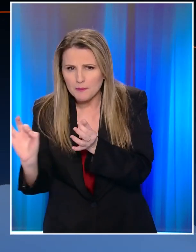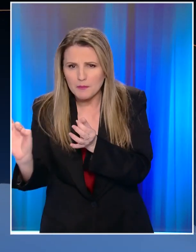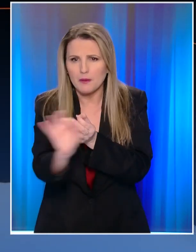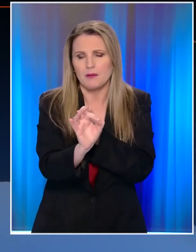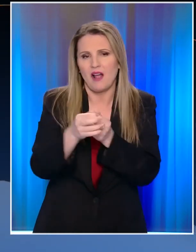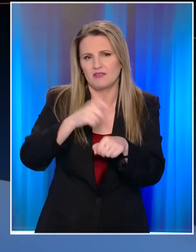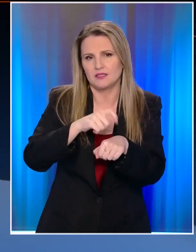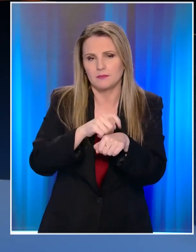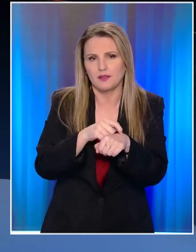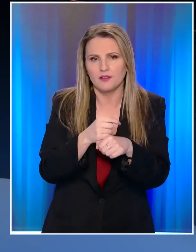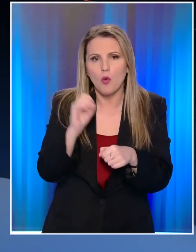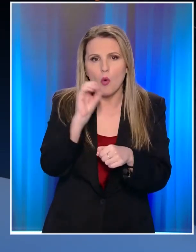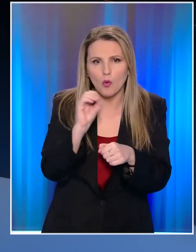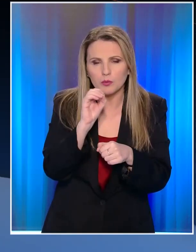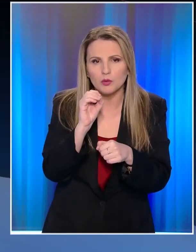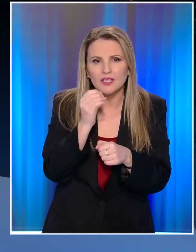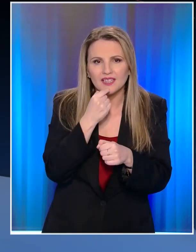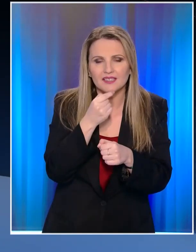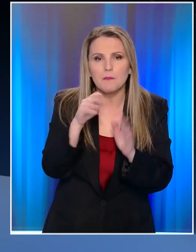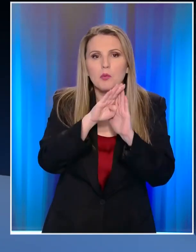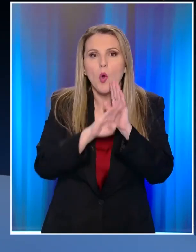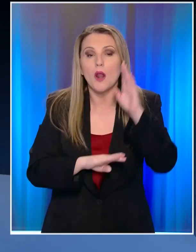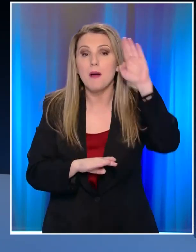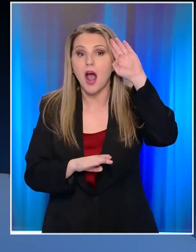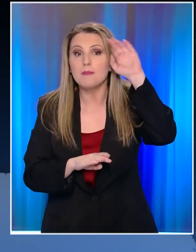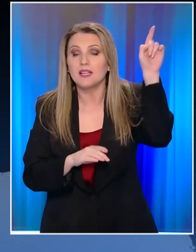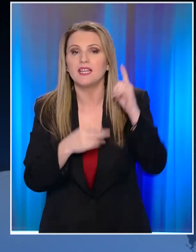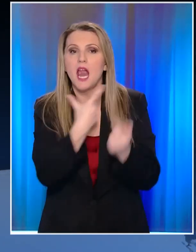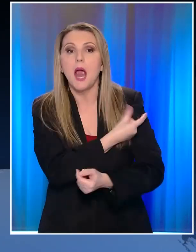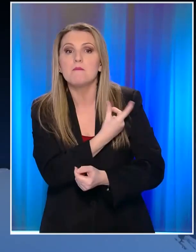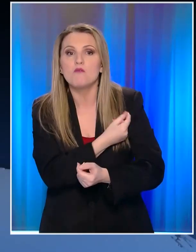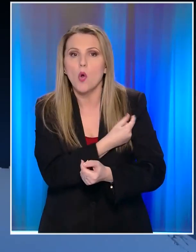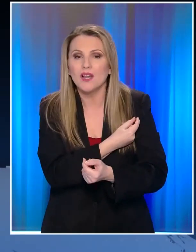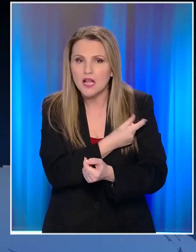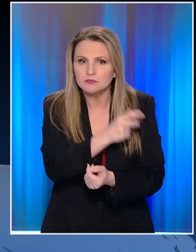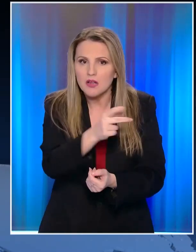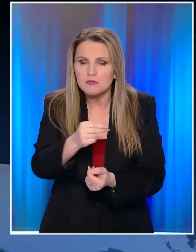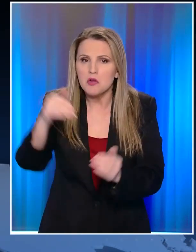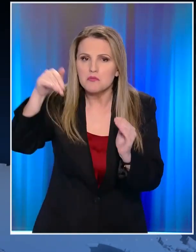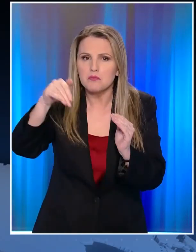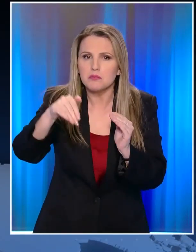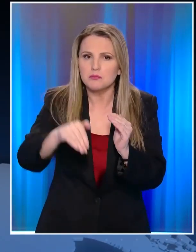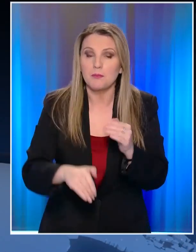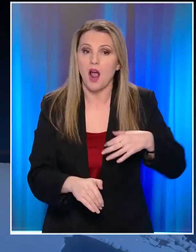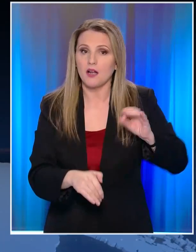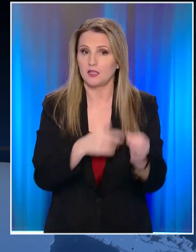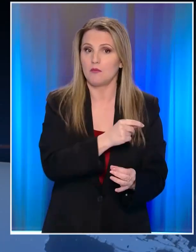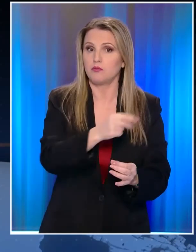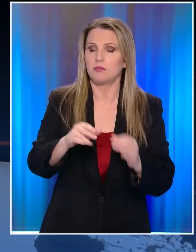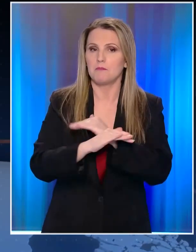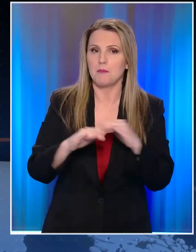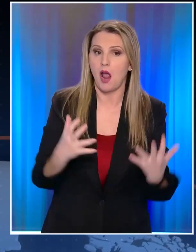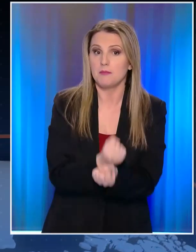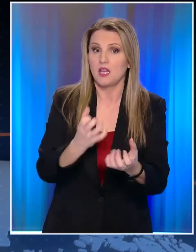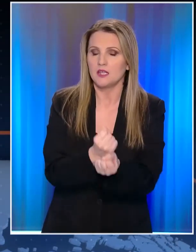Στη σκιά της Όμικρον το εμβολιαστικό πρόγραμμα στις Ηνωμένες Πολιτείες αρχίζει να καταραίει, παρά την επιτυχία που σημείωσε στην αρχή. Μόλις το